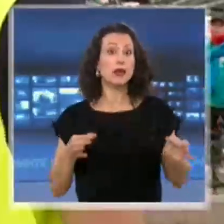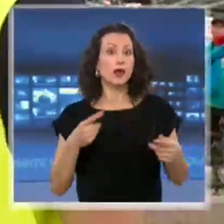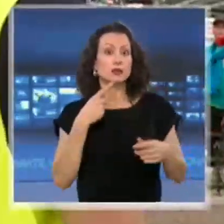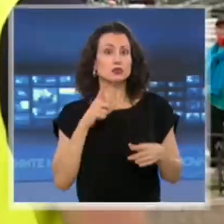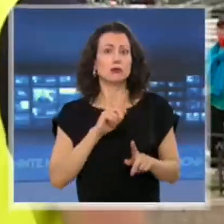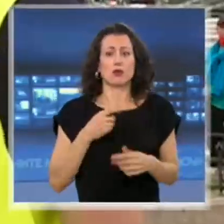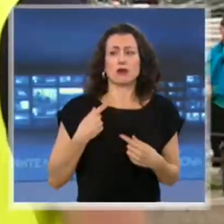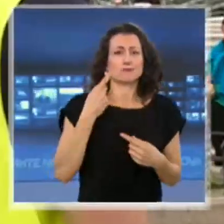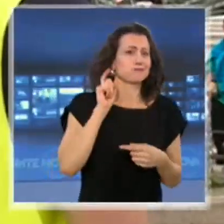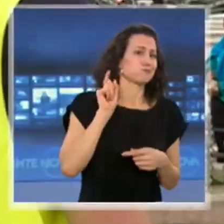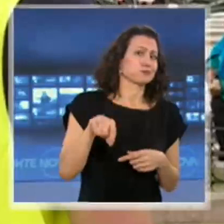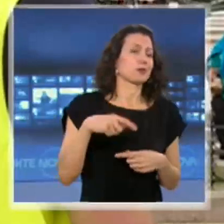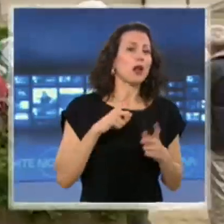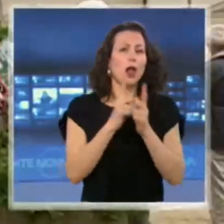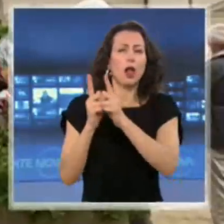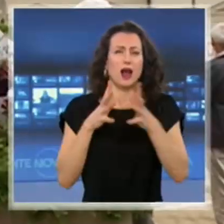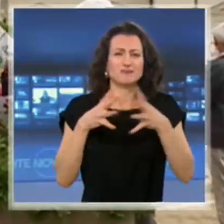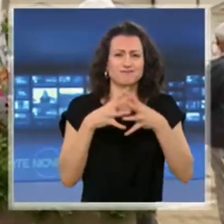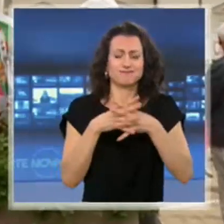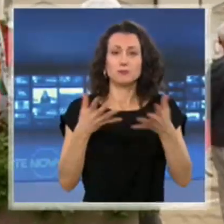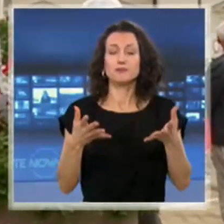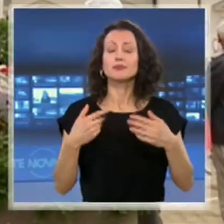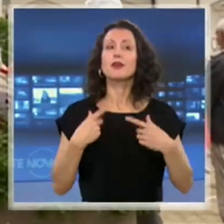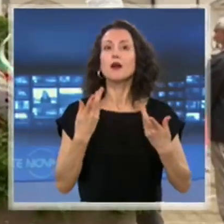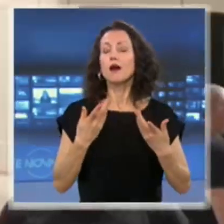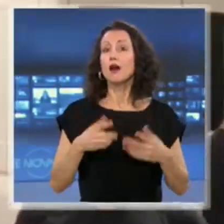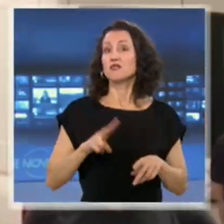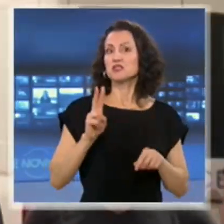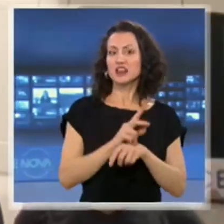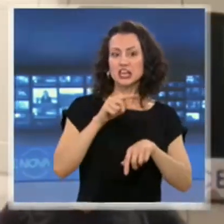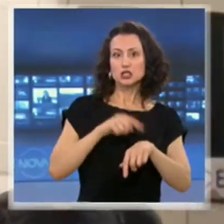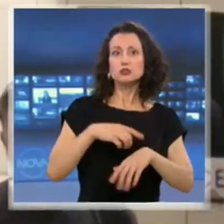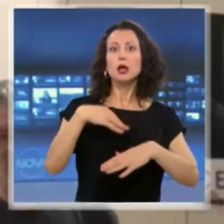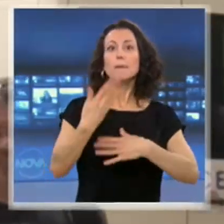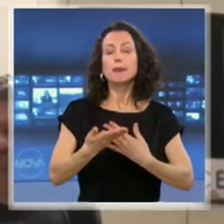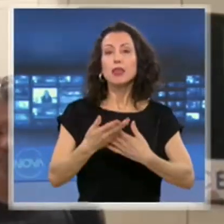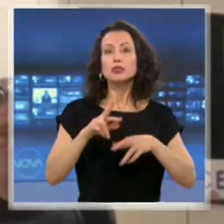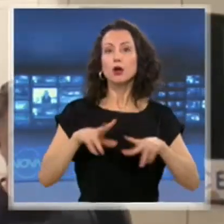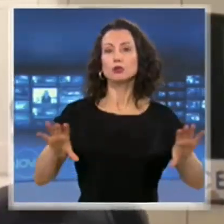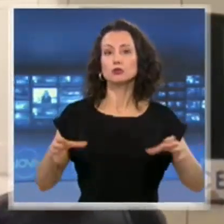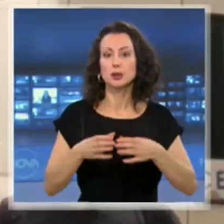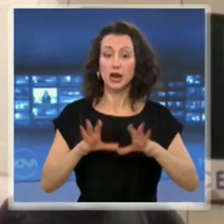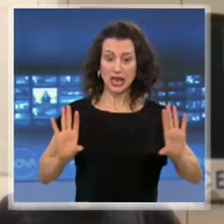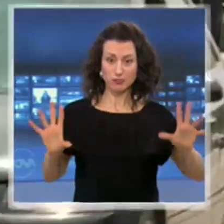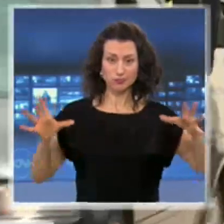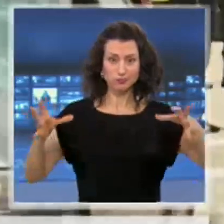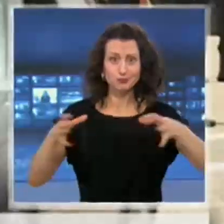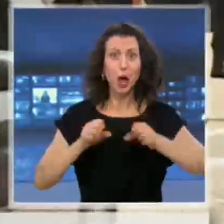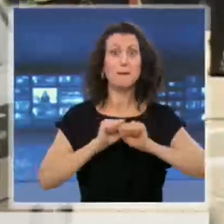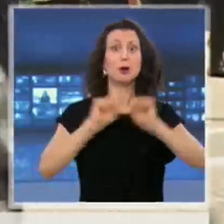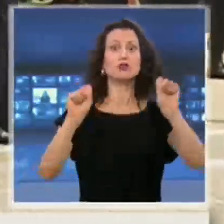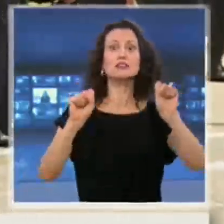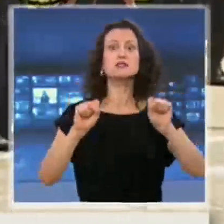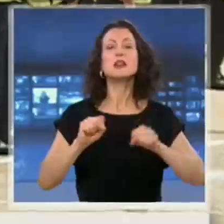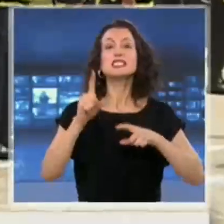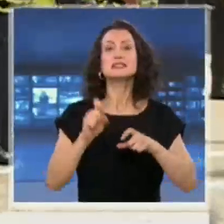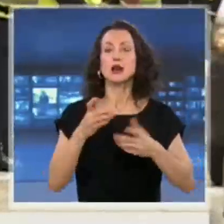Протестът на Възраждане започна в 12 часа пред Народното събрание. През последните два месеца, когато в България имаше изварено положение, защо